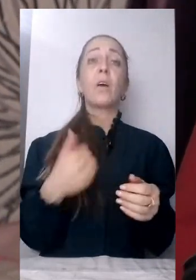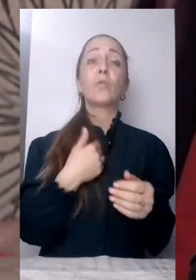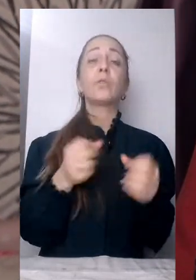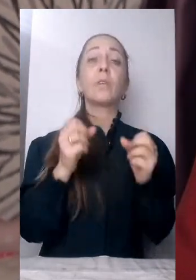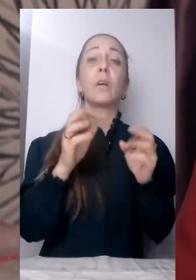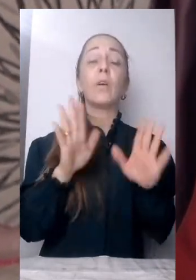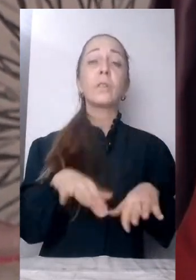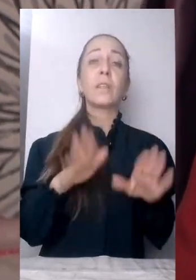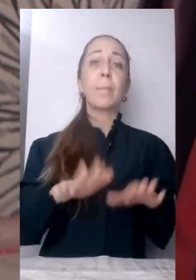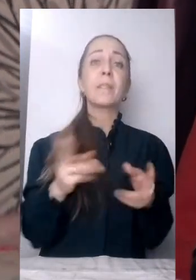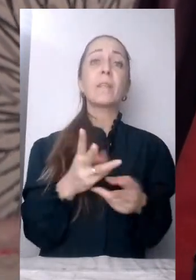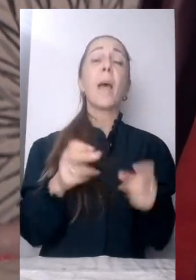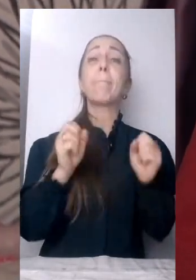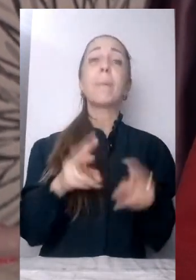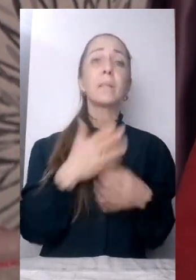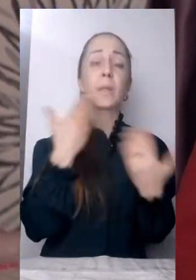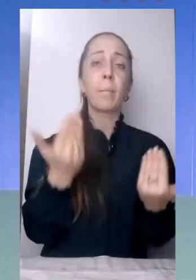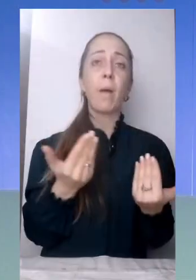безпеки поки не відчувають.